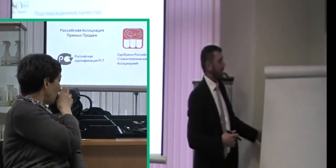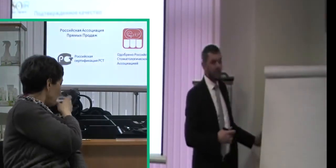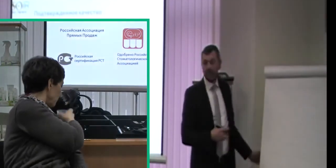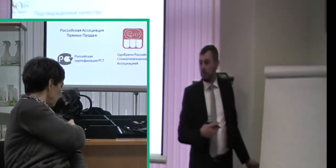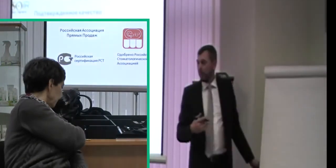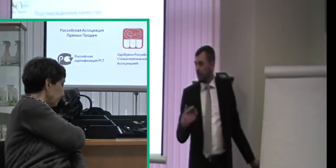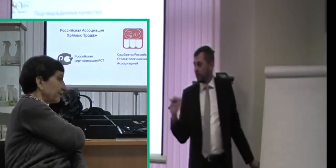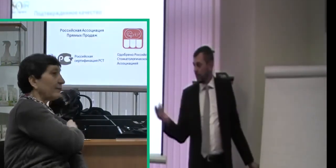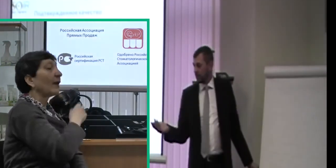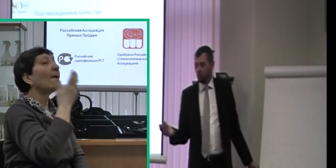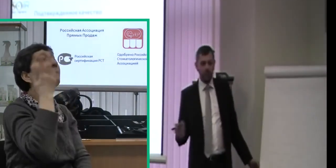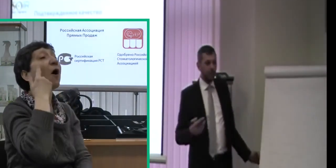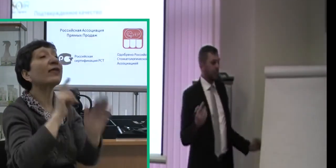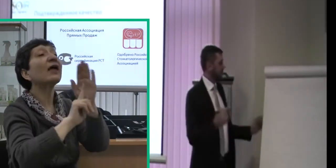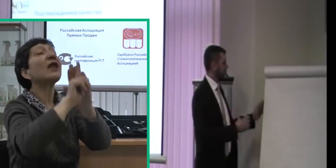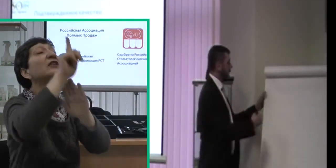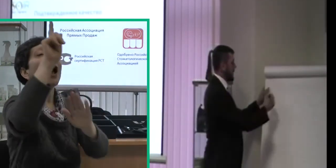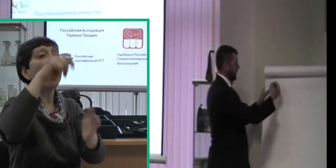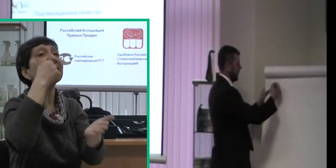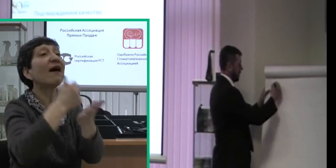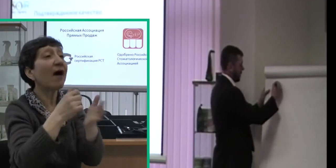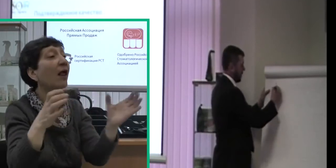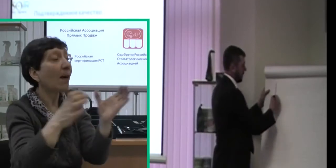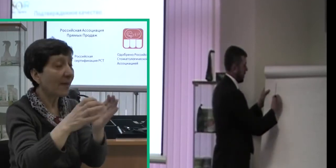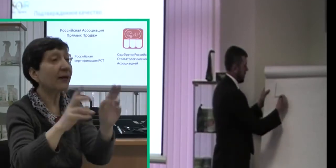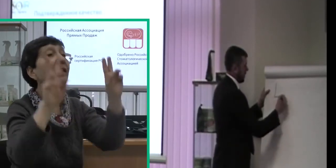Когда компания была основана, она называлась...